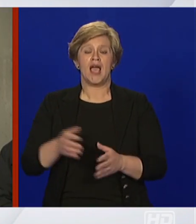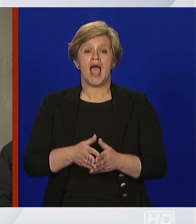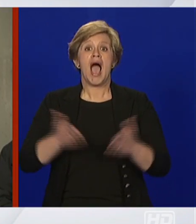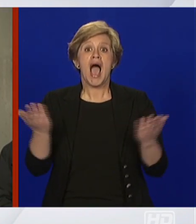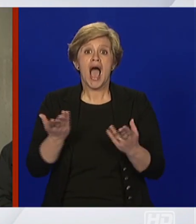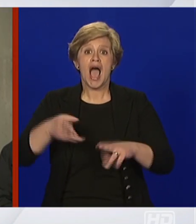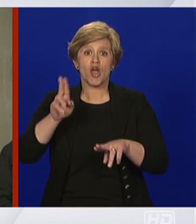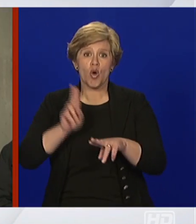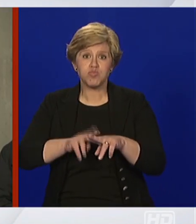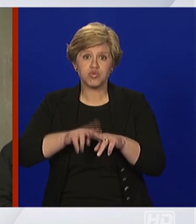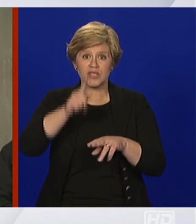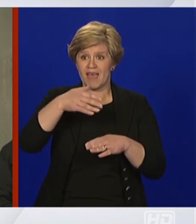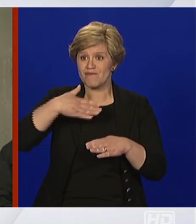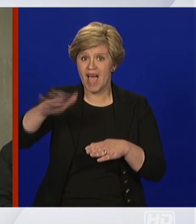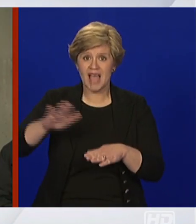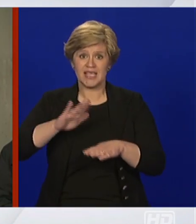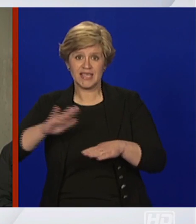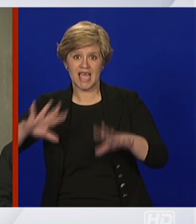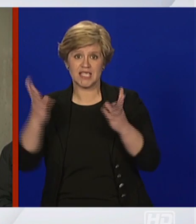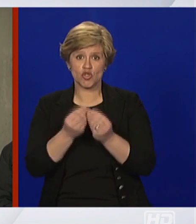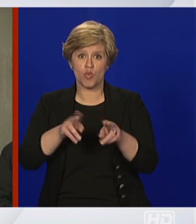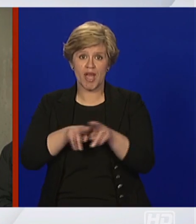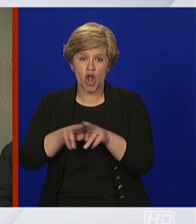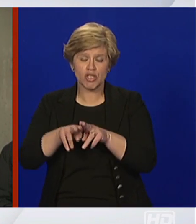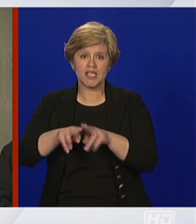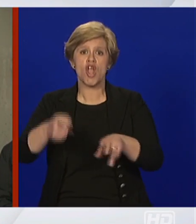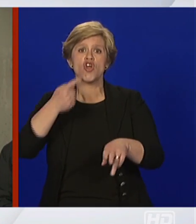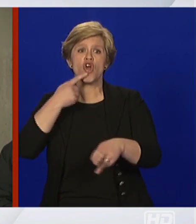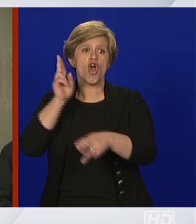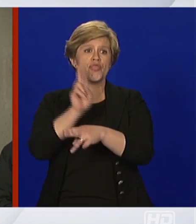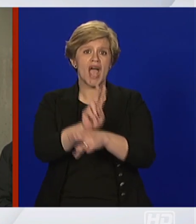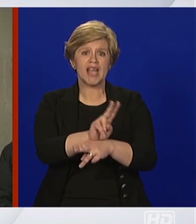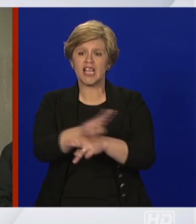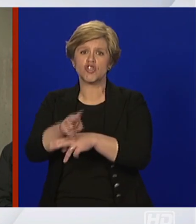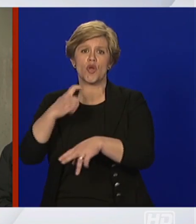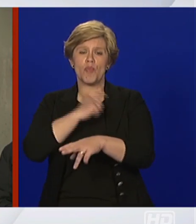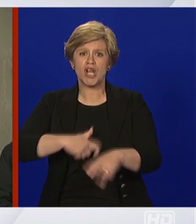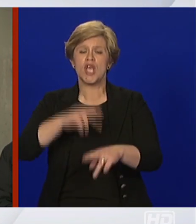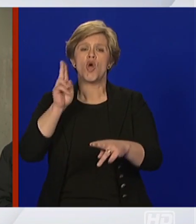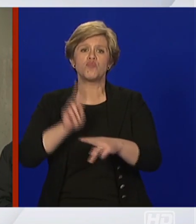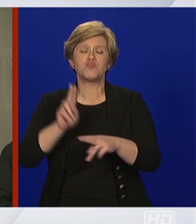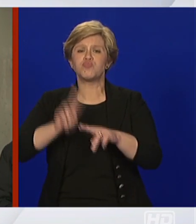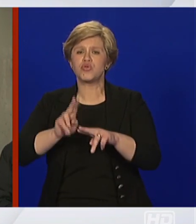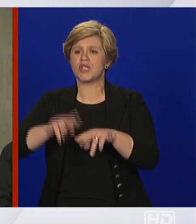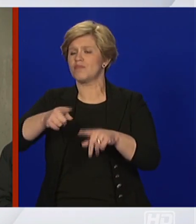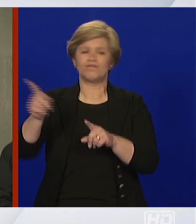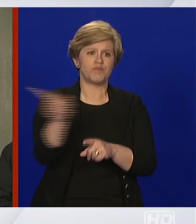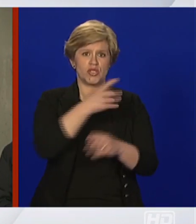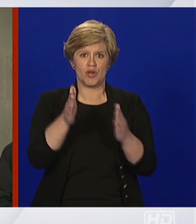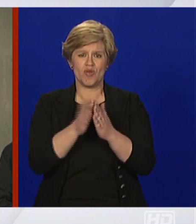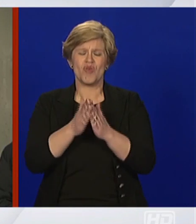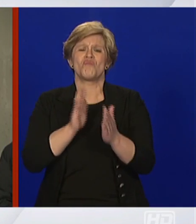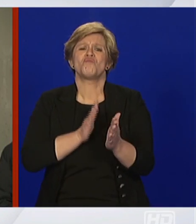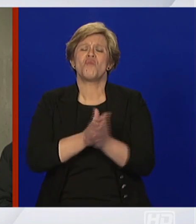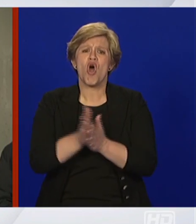nadležne institucije će ih spriječiti i poslati doma. Dakle, glavna poruka, ostanite doma, ostaje na